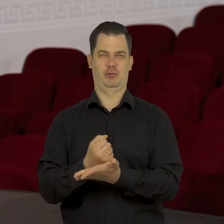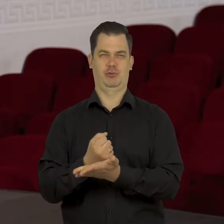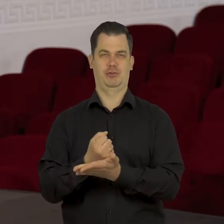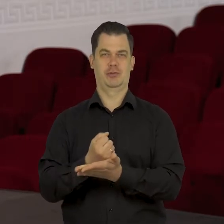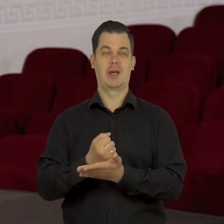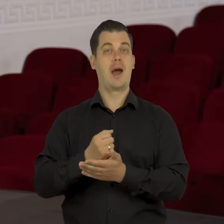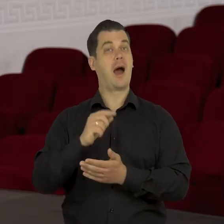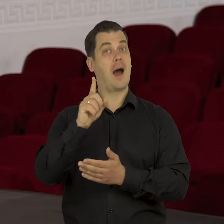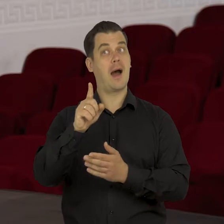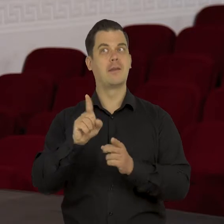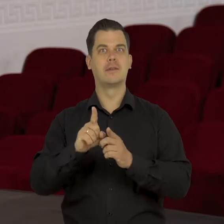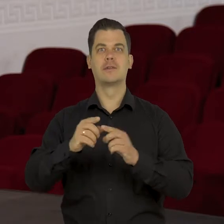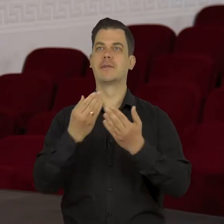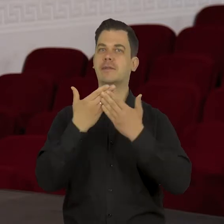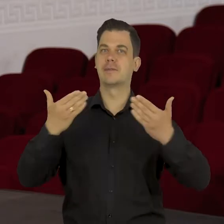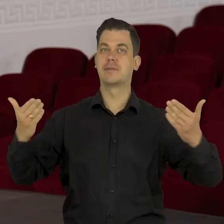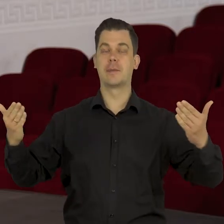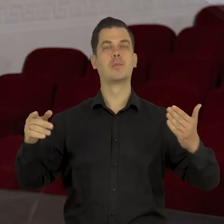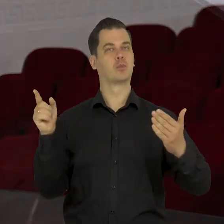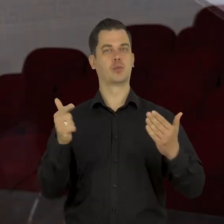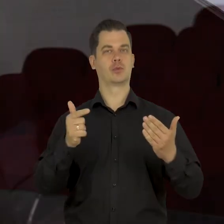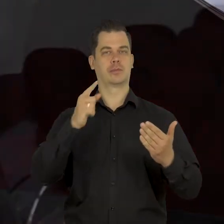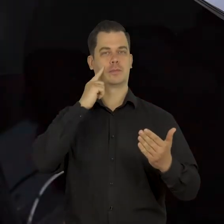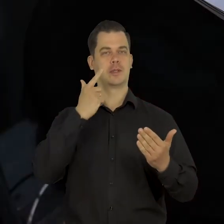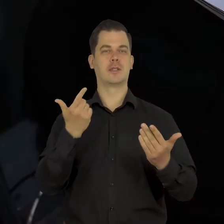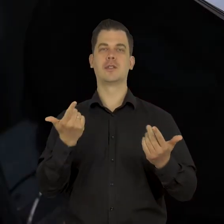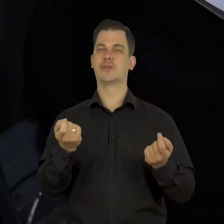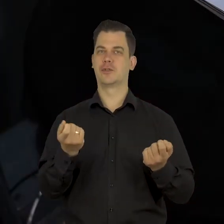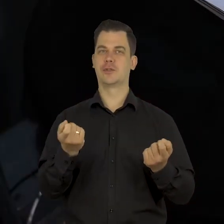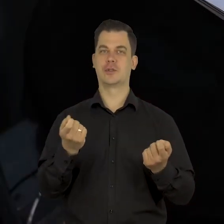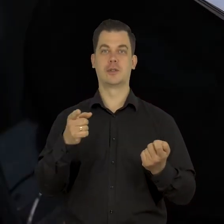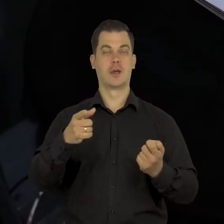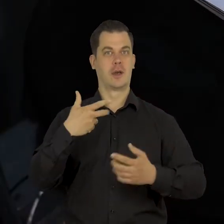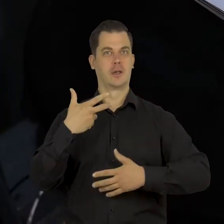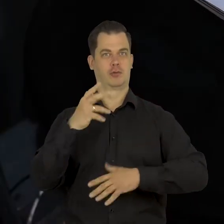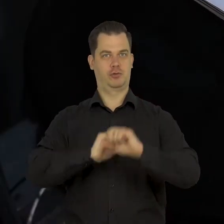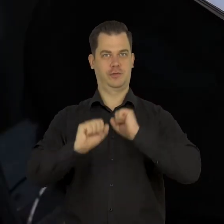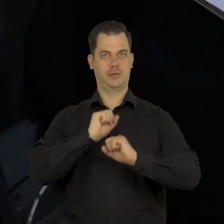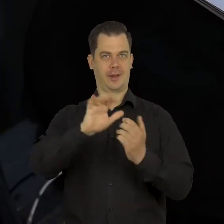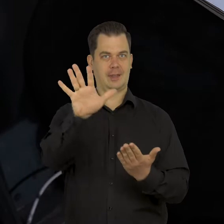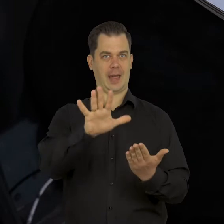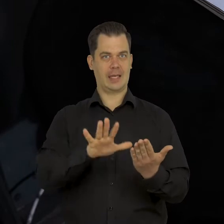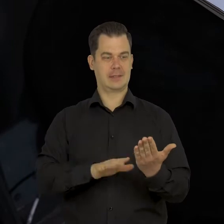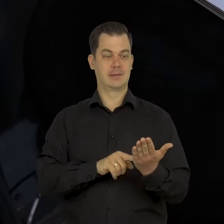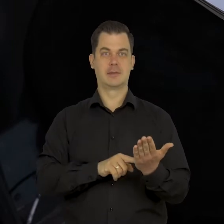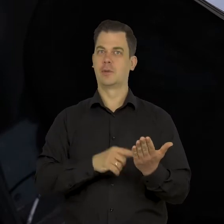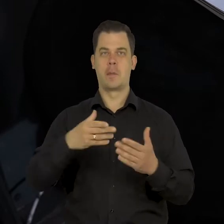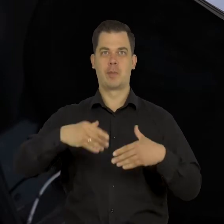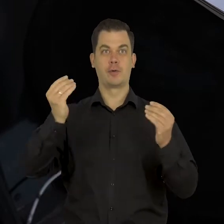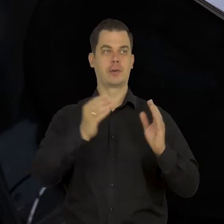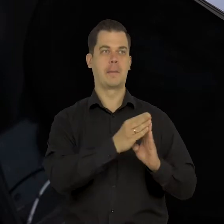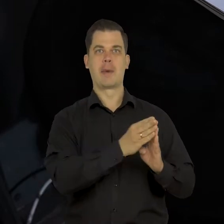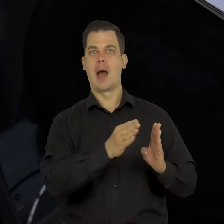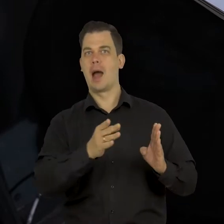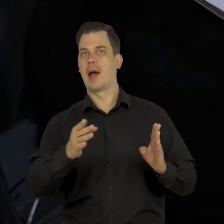wsparciem w trakcie spektakli, ale też w trakcie pracy nad tekstem, bo ten tekst ewoluuje od początku.